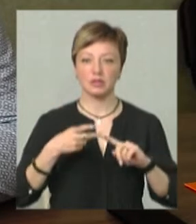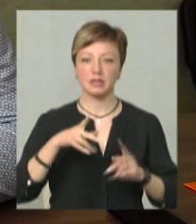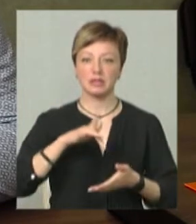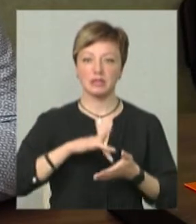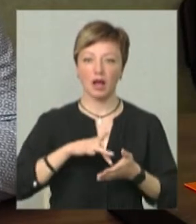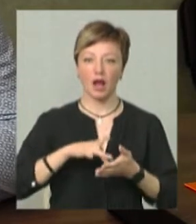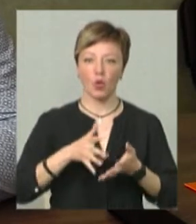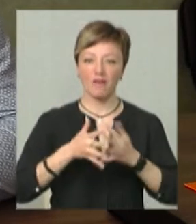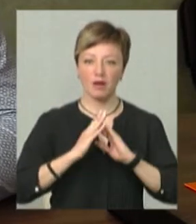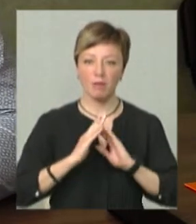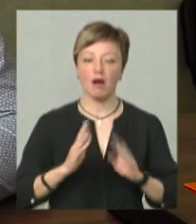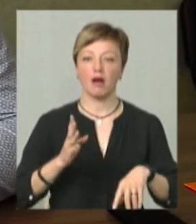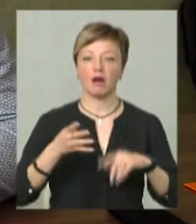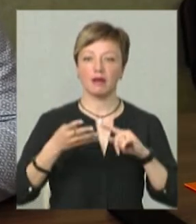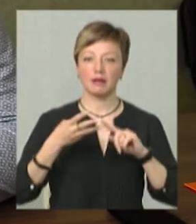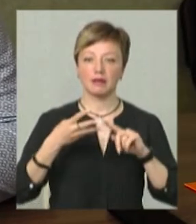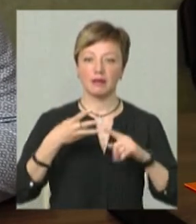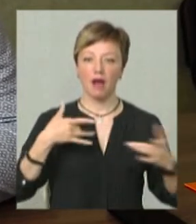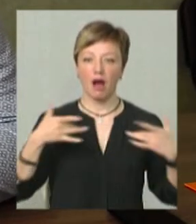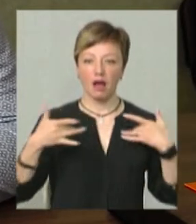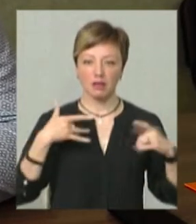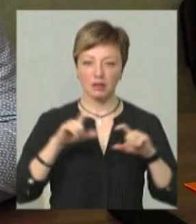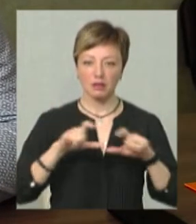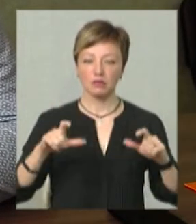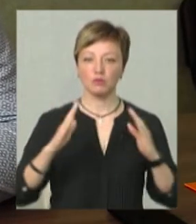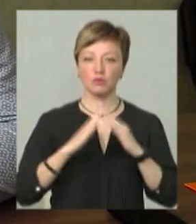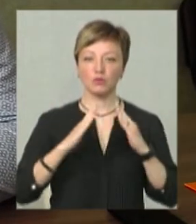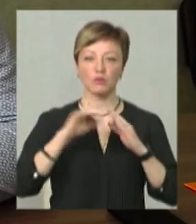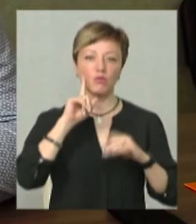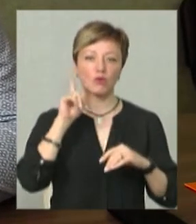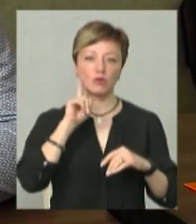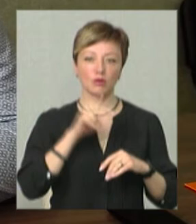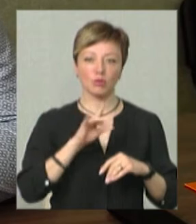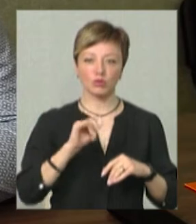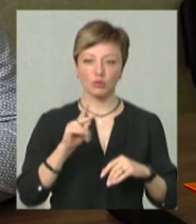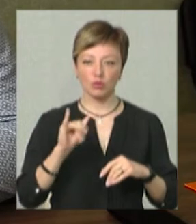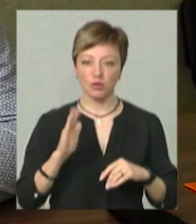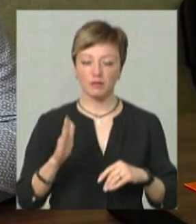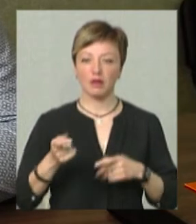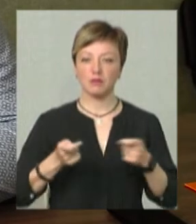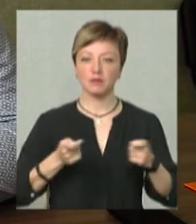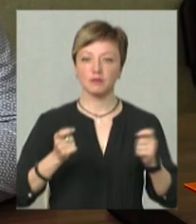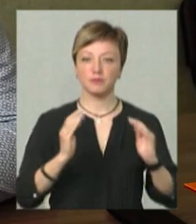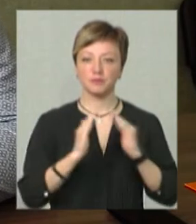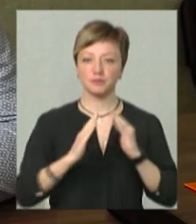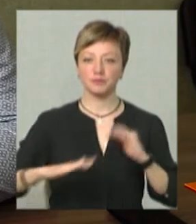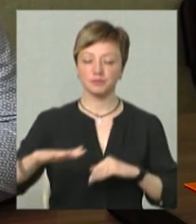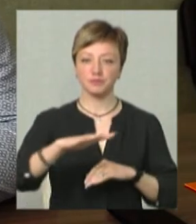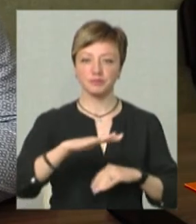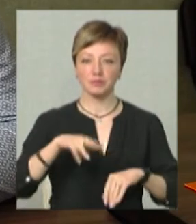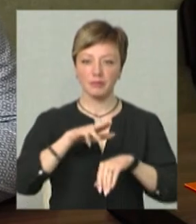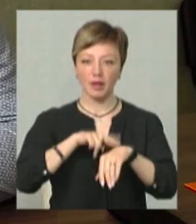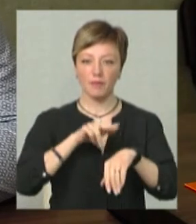Центральний універман, Театр імені Старицького, Будинок молоді Проскурів, Адміністративне приміщення